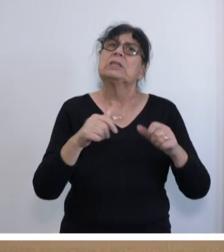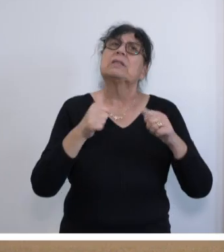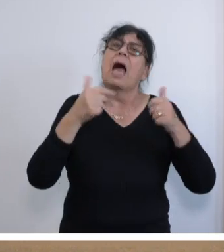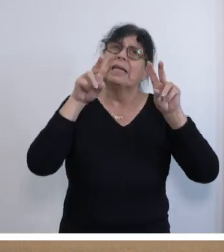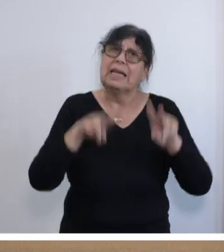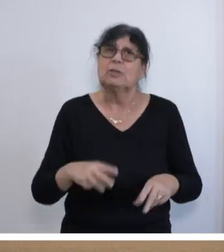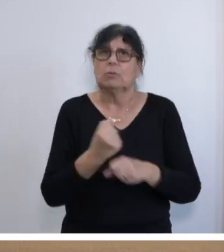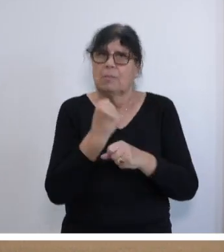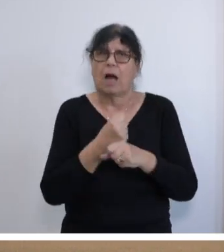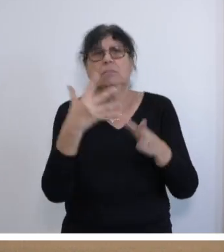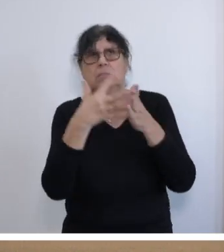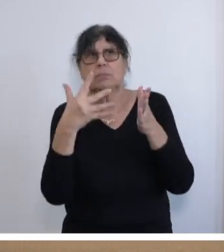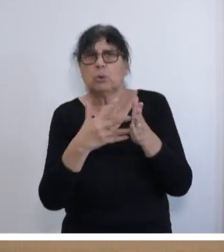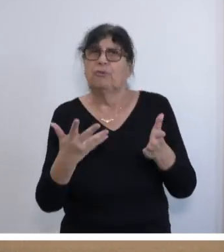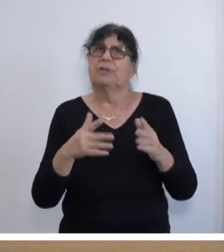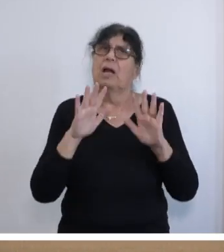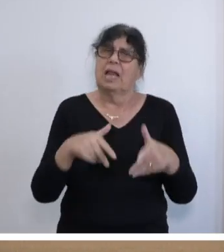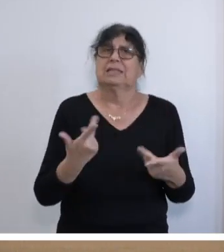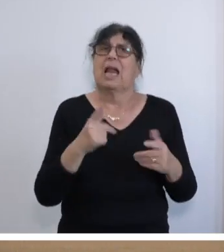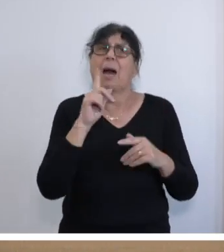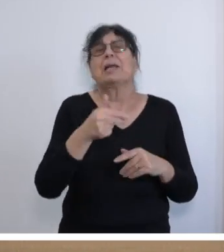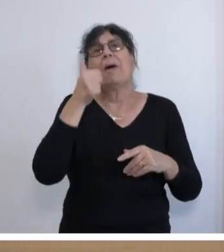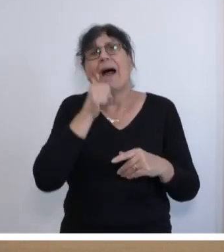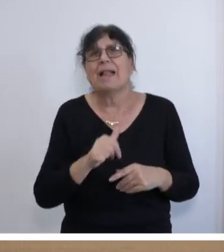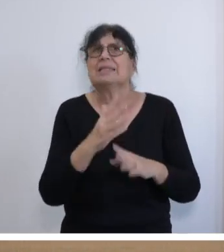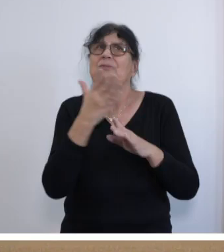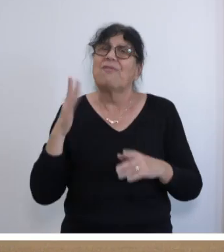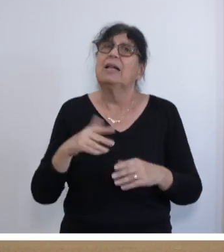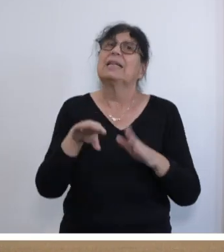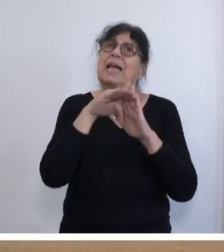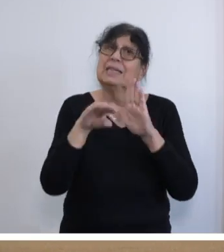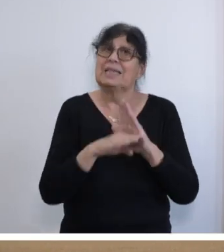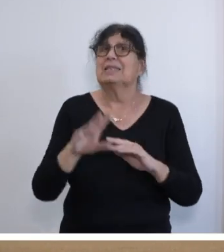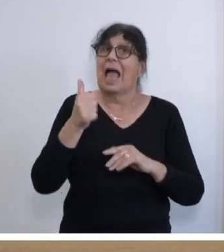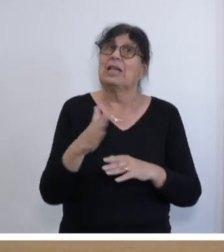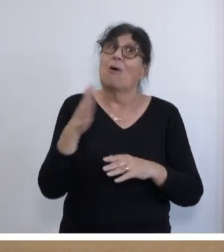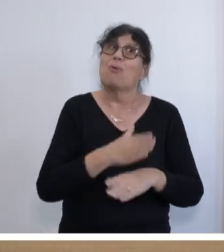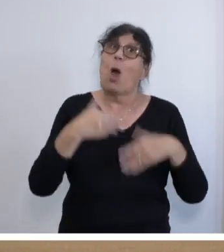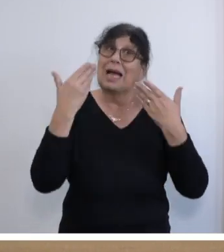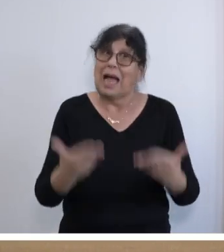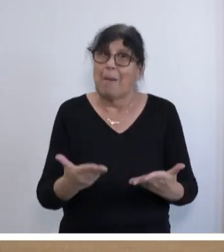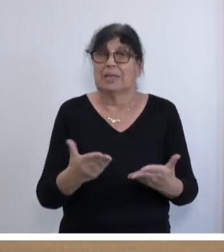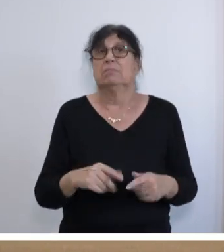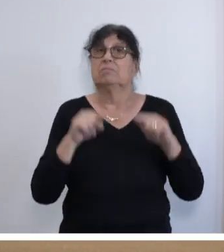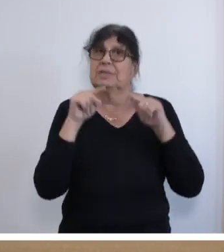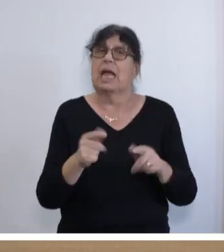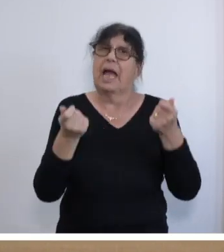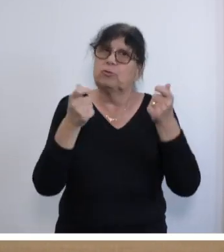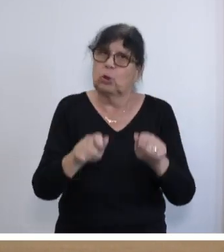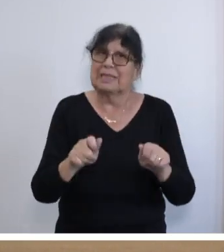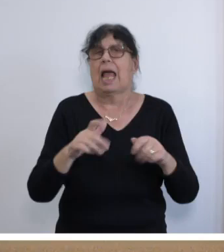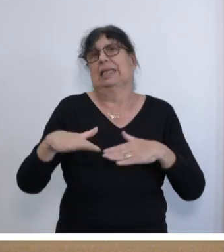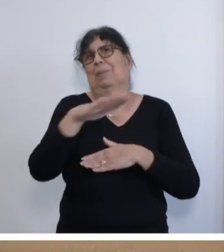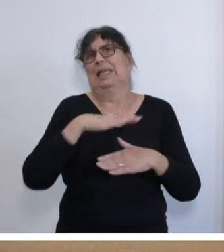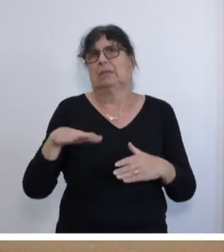prüfen lassen, woran gehen wird. Aber wir hatten im alten Waldgesetz eine Vorgabe und die war halt einfach schlagend und das ist die Erschlossenheit der Gebiete.